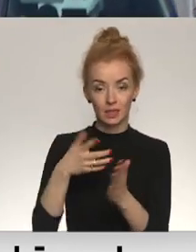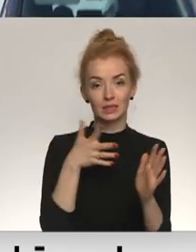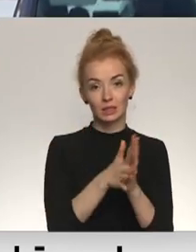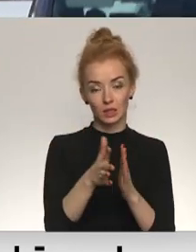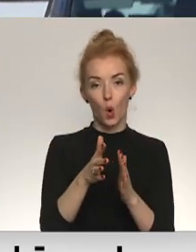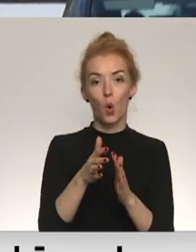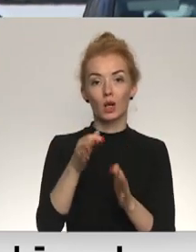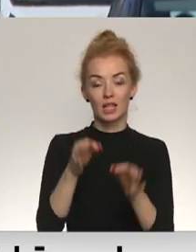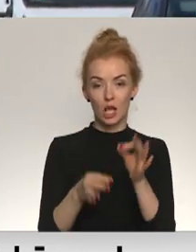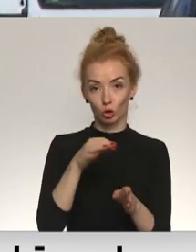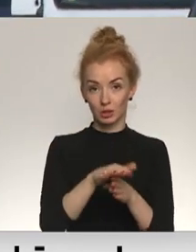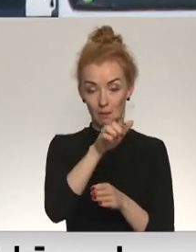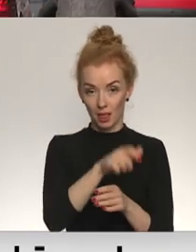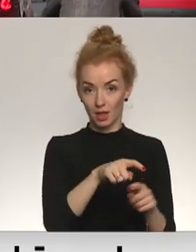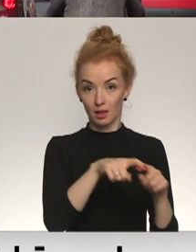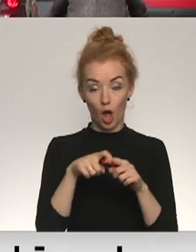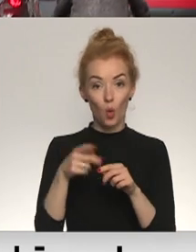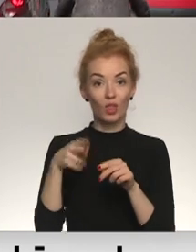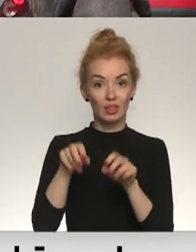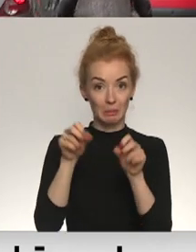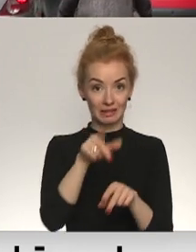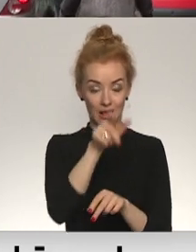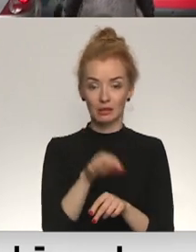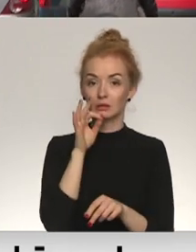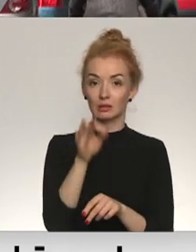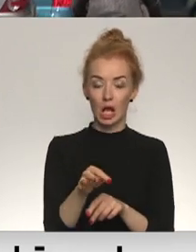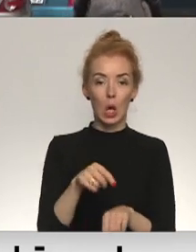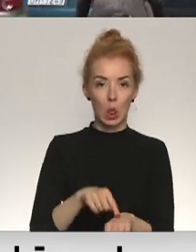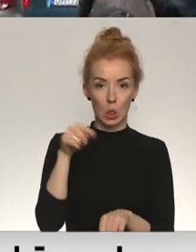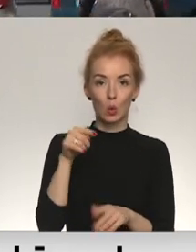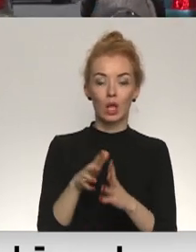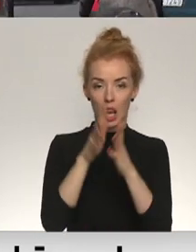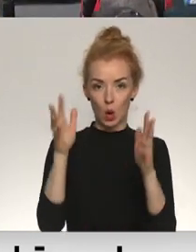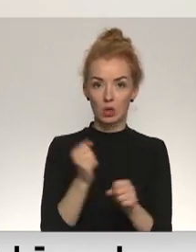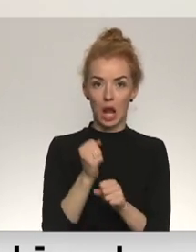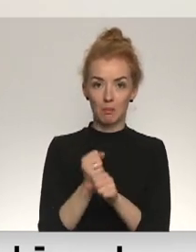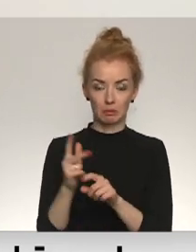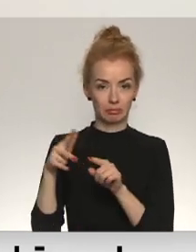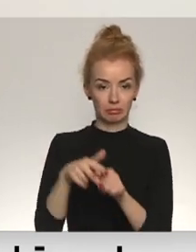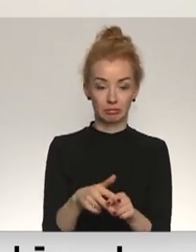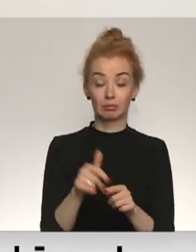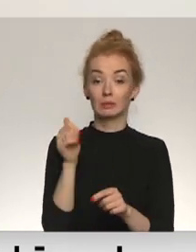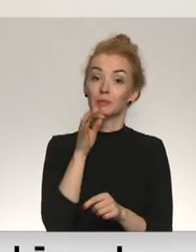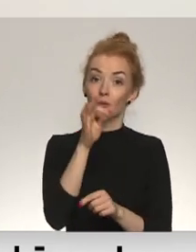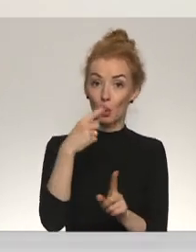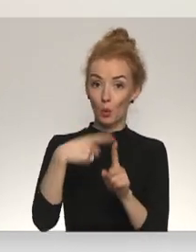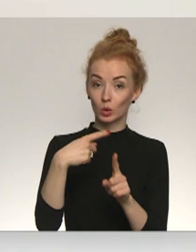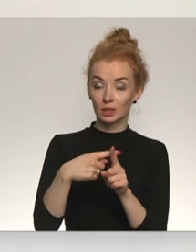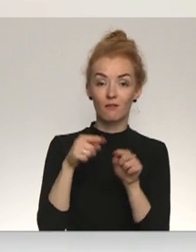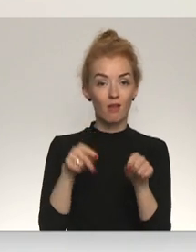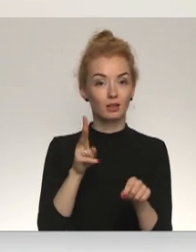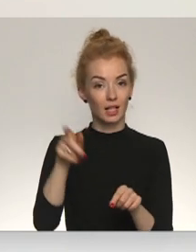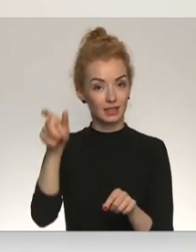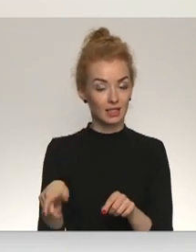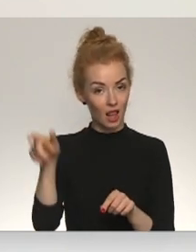tiesu izpildītājus. Un šie speciālisti atzīst, ka izjūtu būtisku darba pieaugumu. Pozitīvi ir tas, ka cilvēki vairs